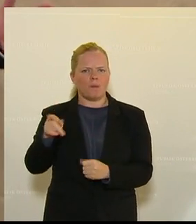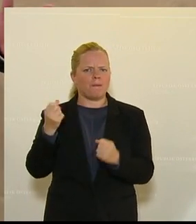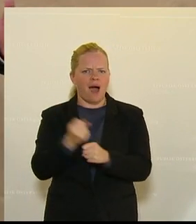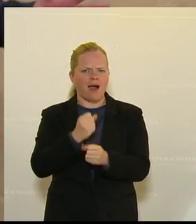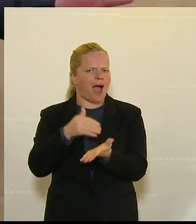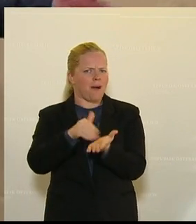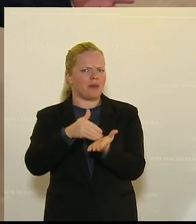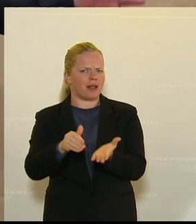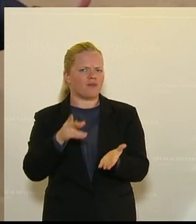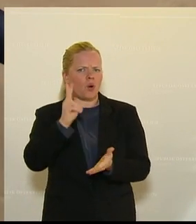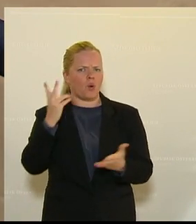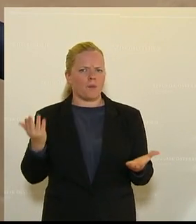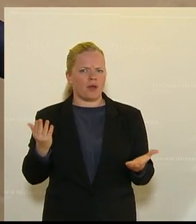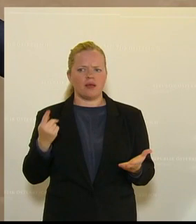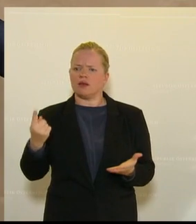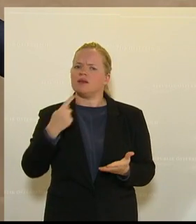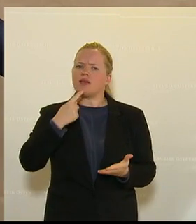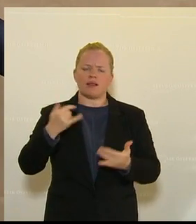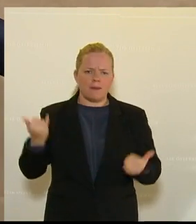Wieso sagt sie immer gemeinsam?